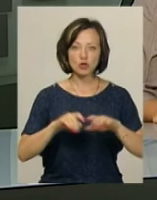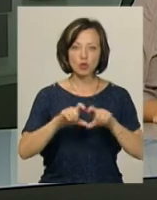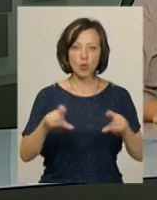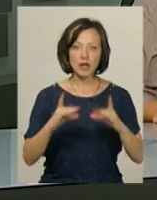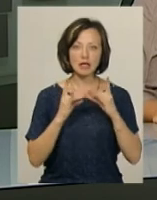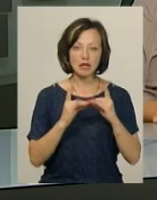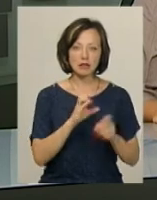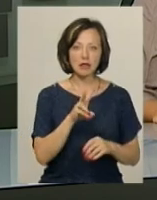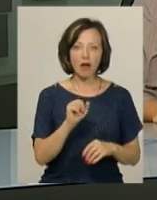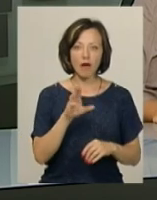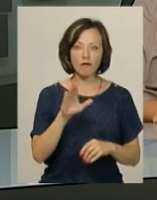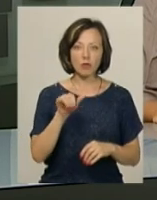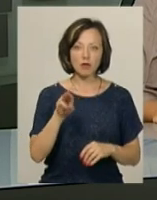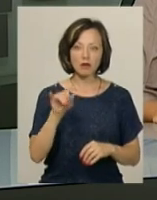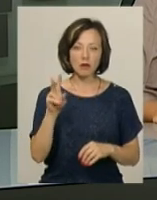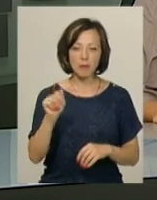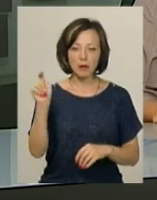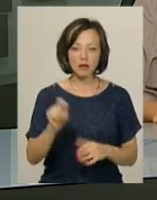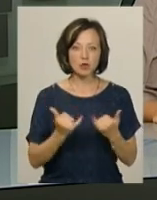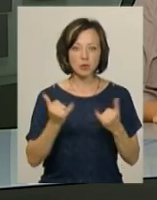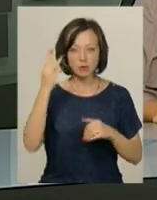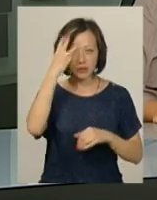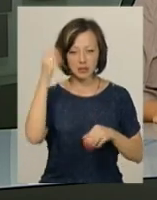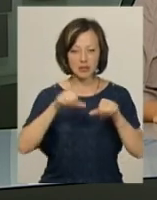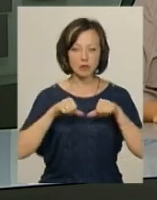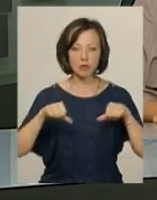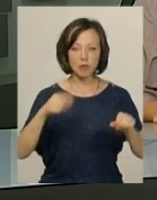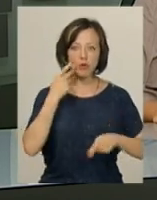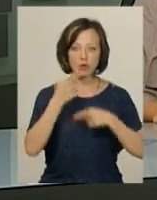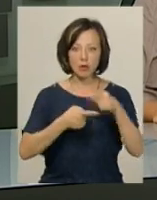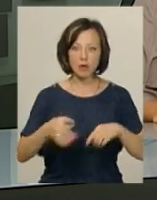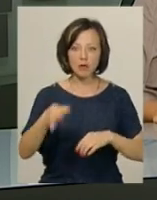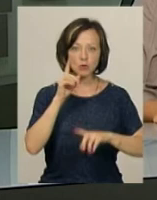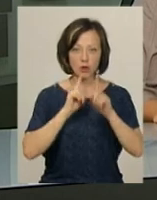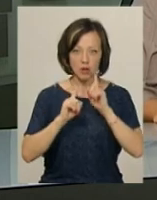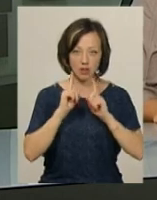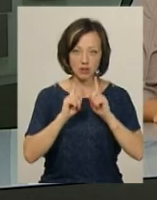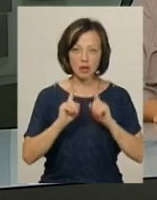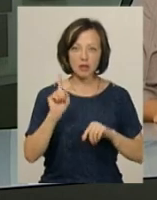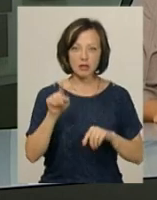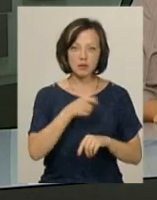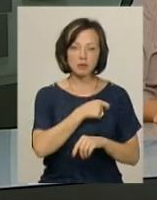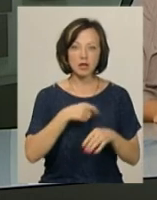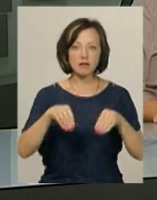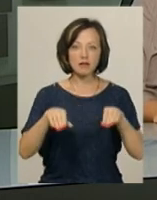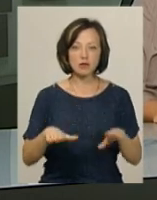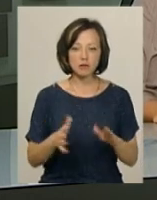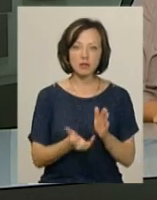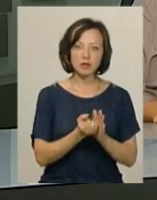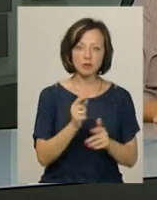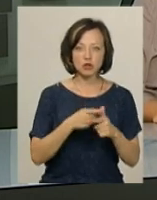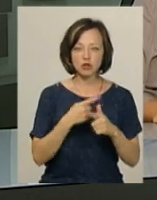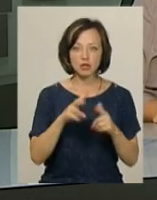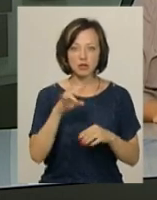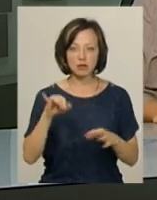школи-інтернату «Славутинка» переїхали сьогодні в Хмельницький на засідання постійних комісій обласної ради. Там депутати вирішували підтримувати